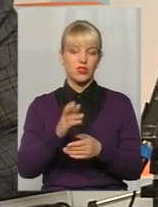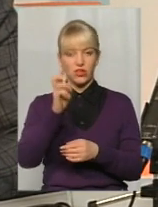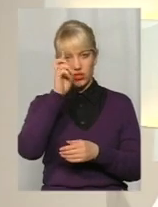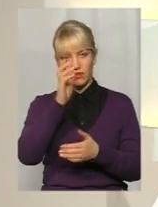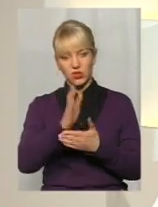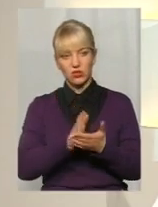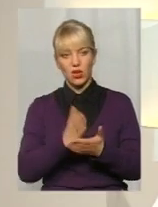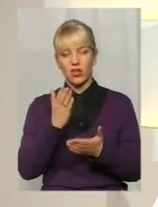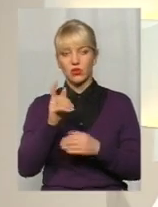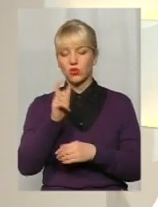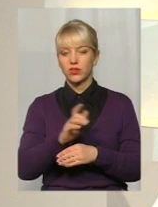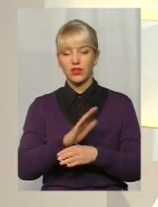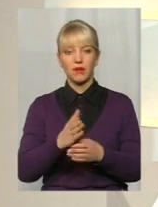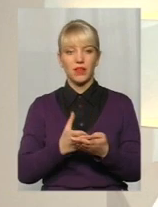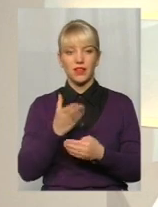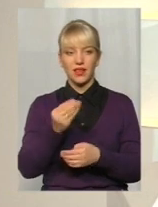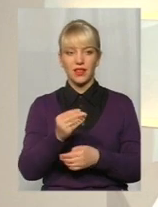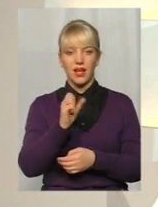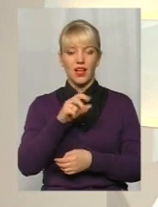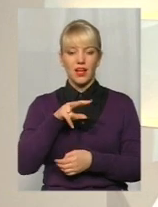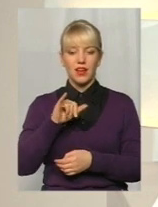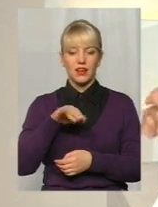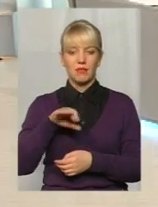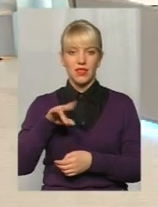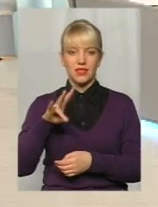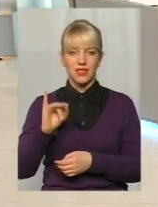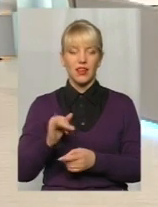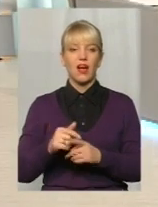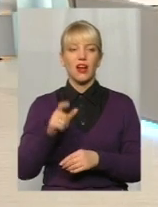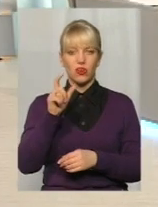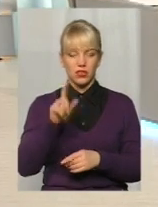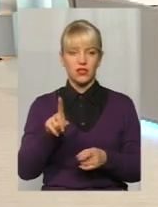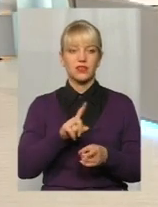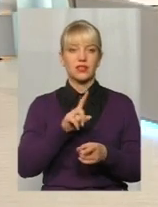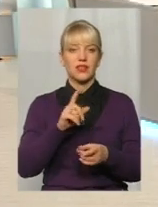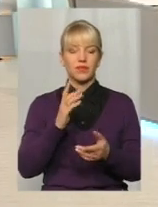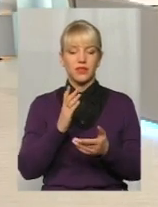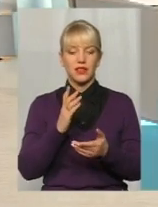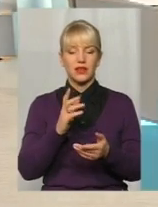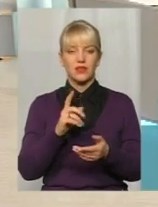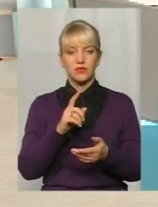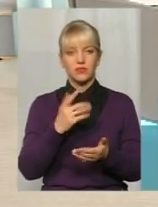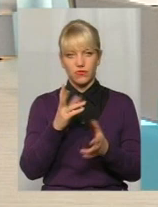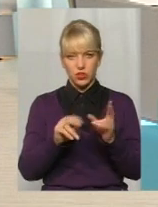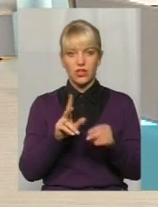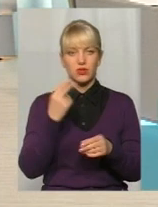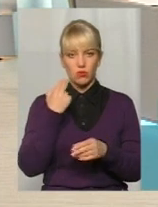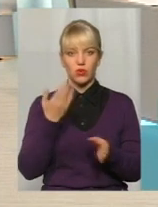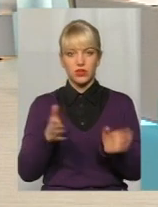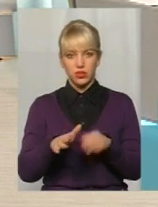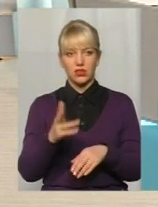людина не платила аліменти, а дитині вже є 18 років, вона все одно зобов'язана? На все одно залишається цей обов'язок.